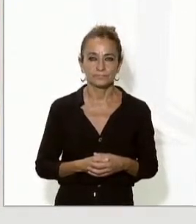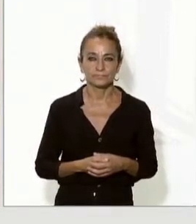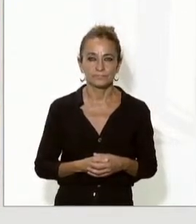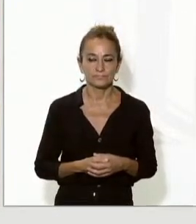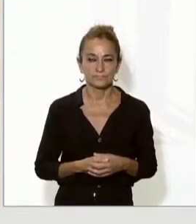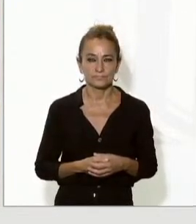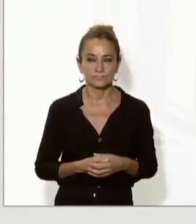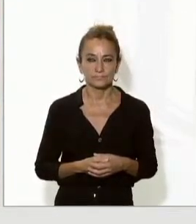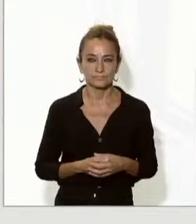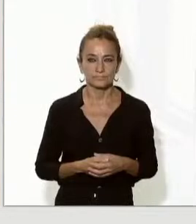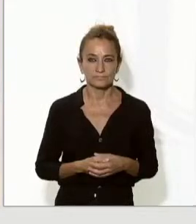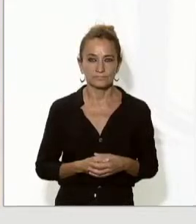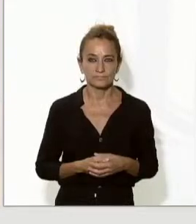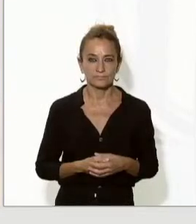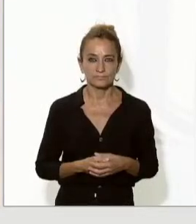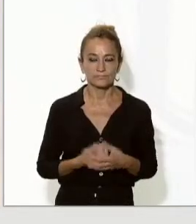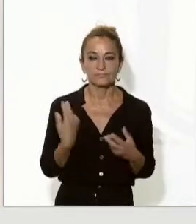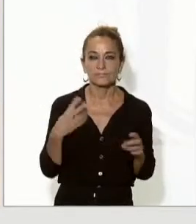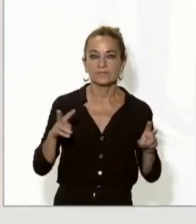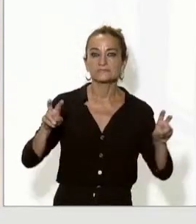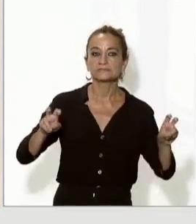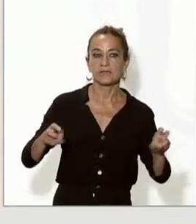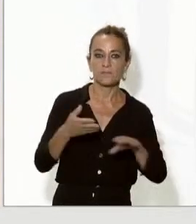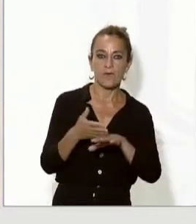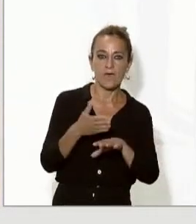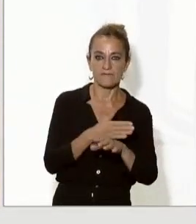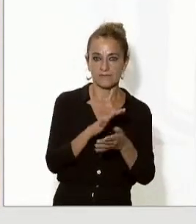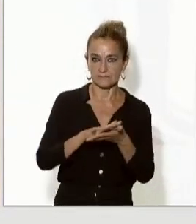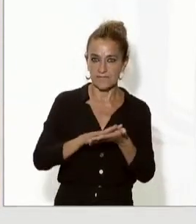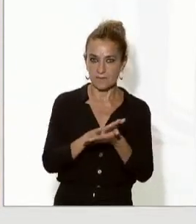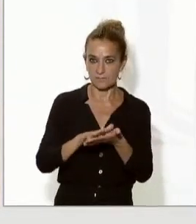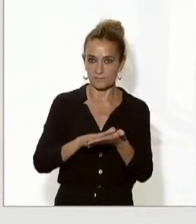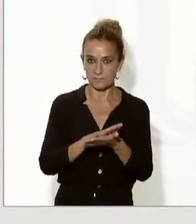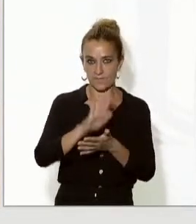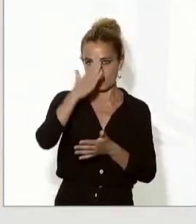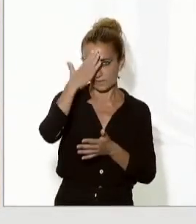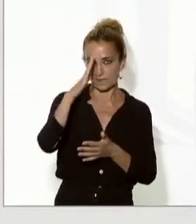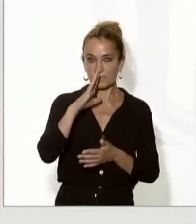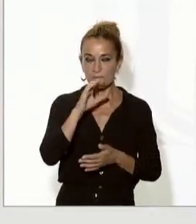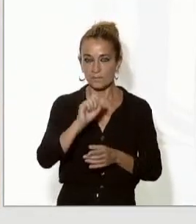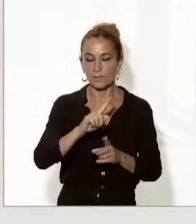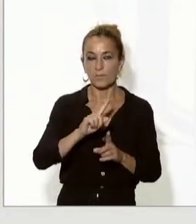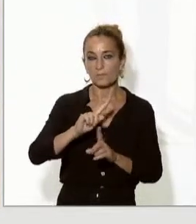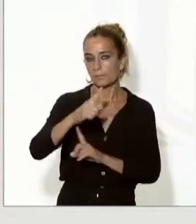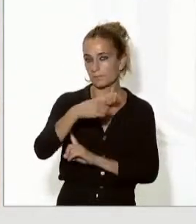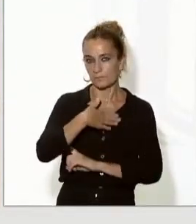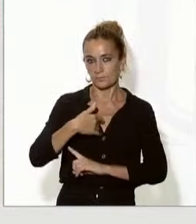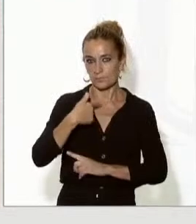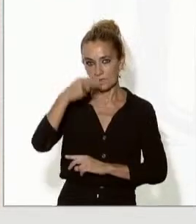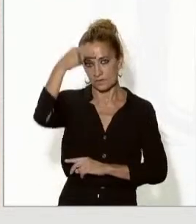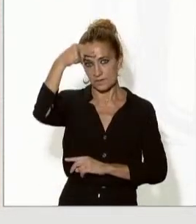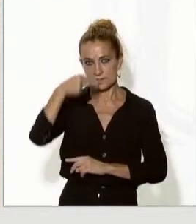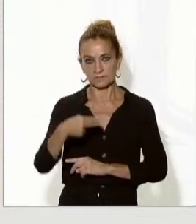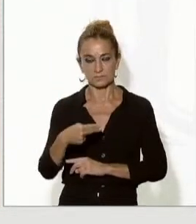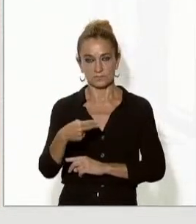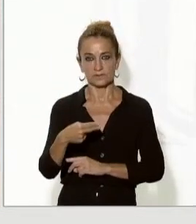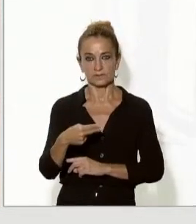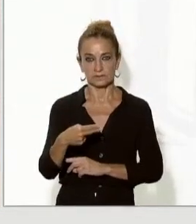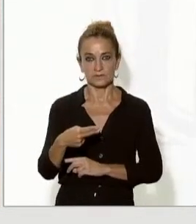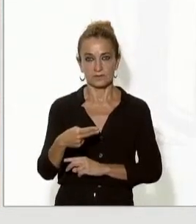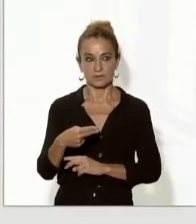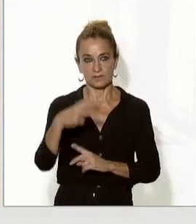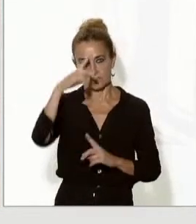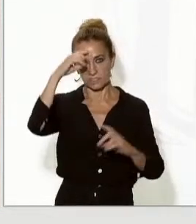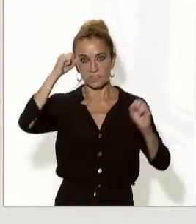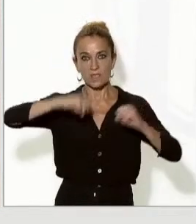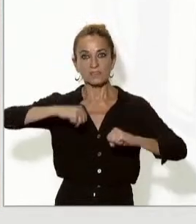darrere doncs apartat d'intervenció del cap de govern no en primer lloc vull manifestar el meu respecte pel que són les